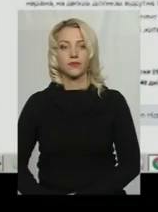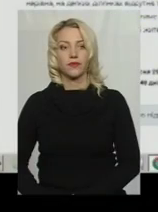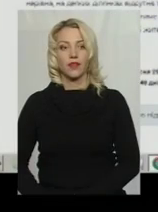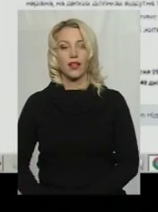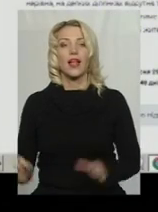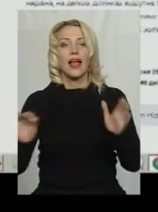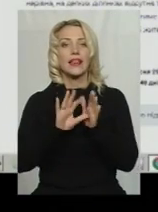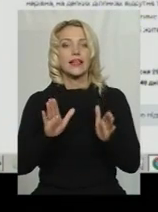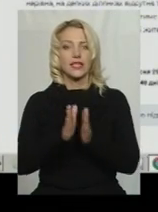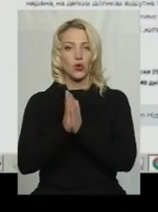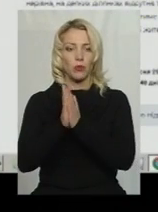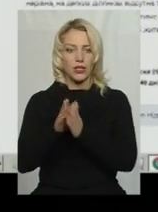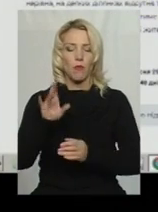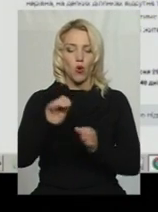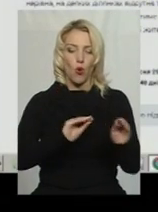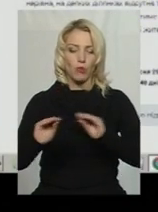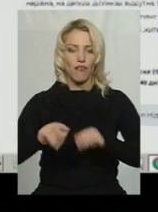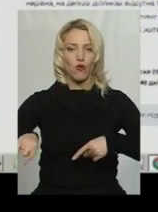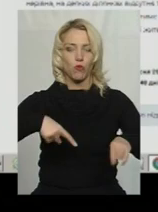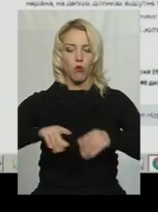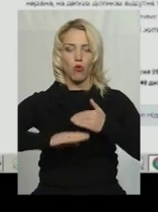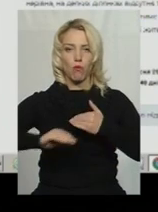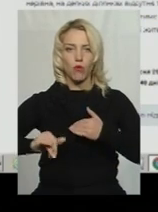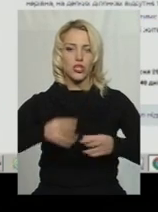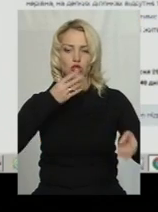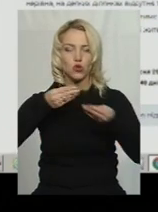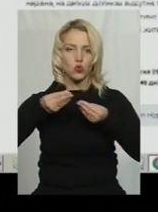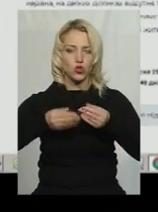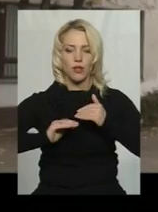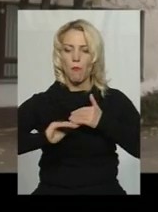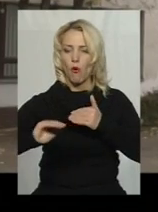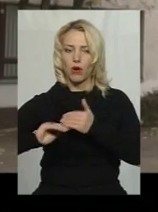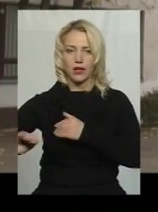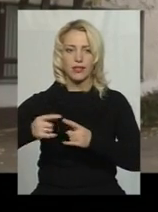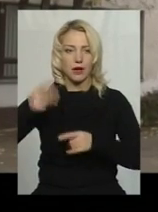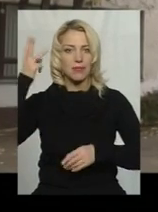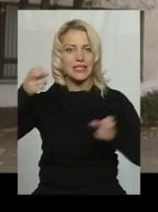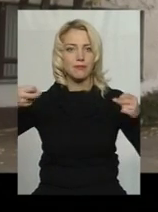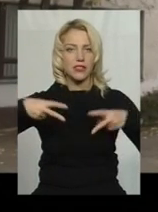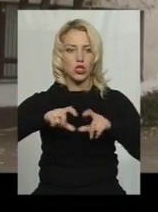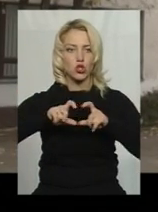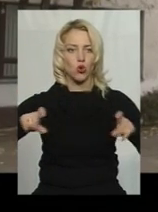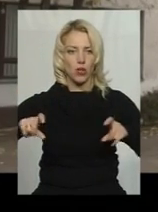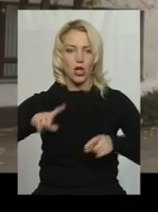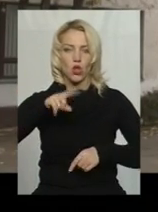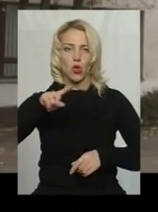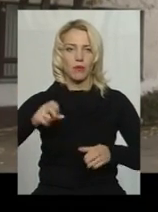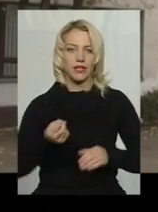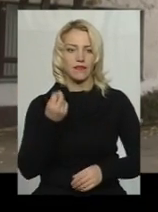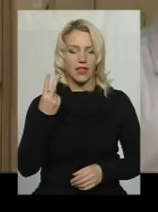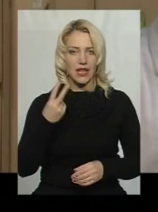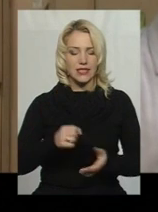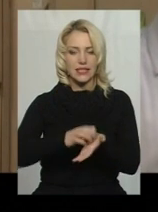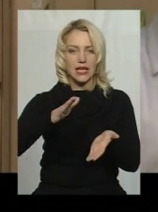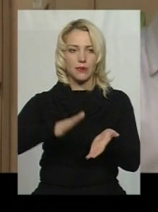Електронну петицію про облаштування футбольного поля зі штучним покриттям у Хмельницькій спеціалізованій загальноосвітній школі номер 12